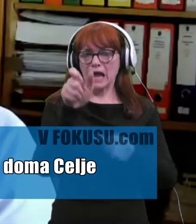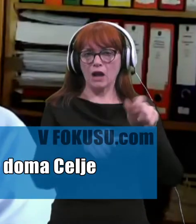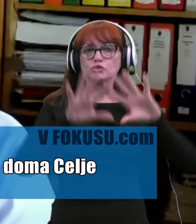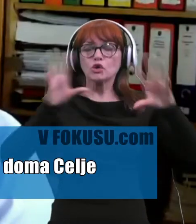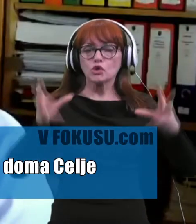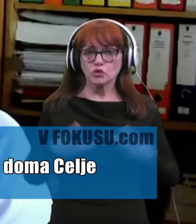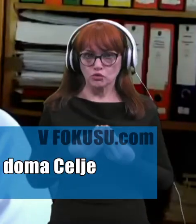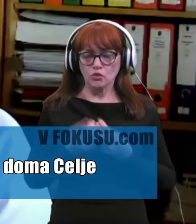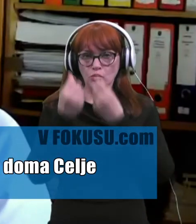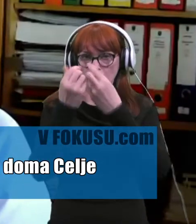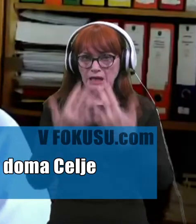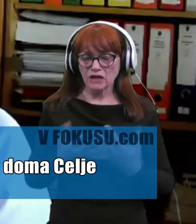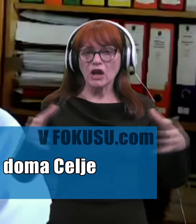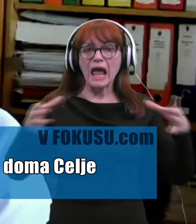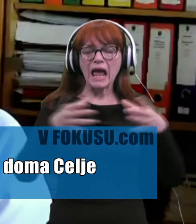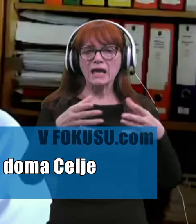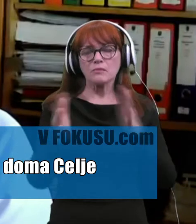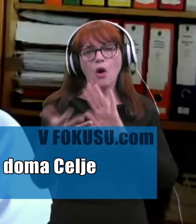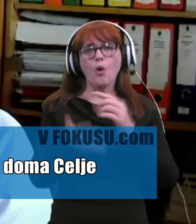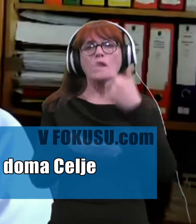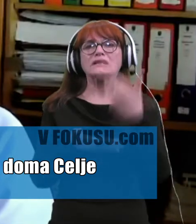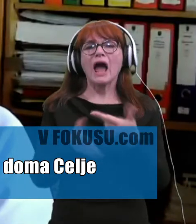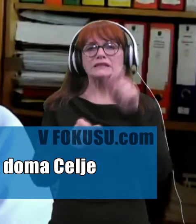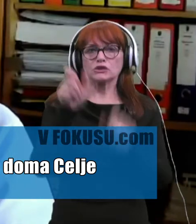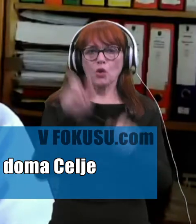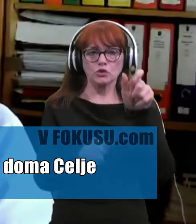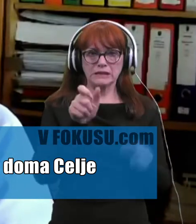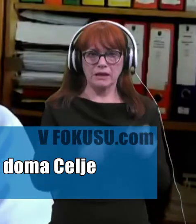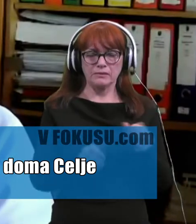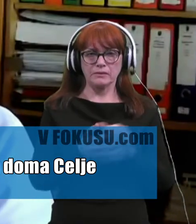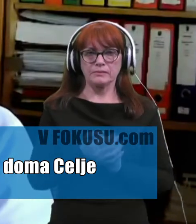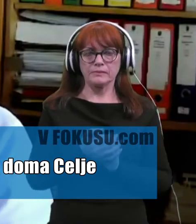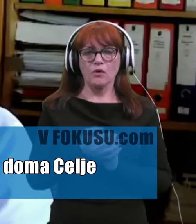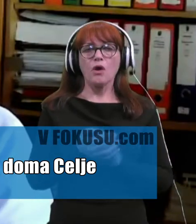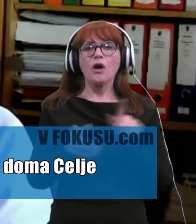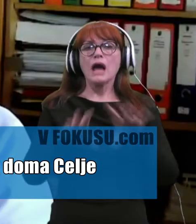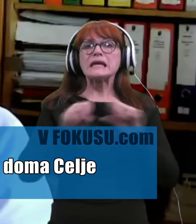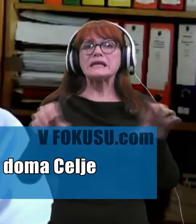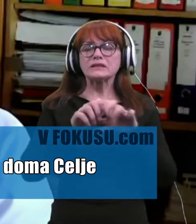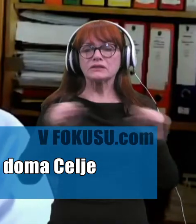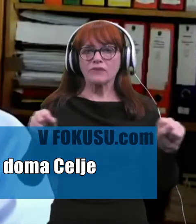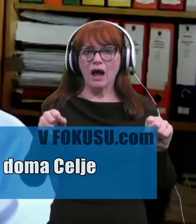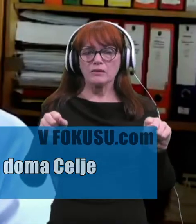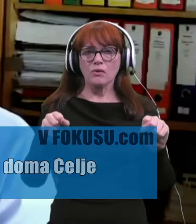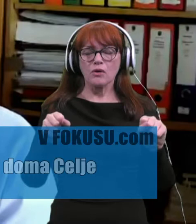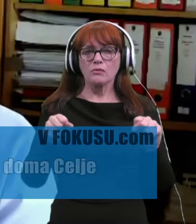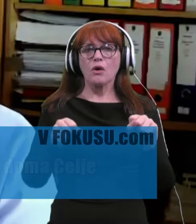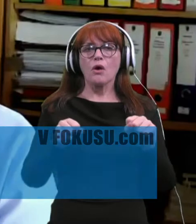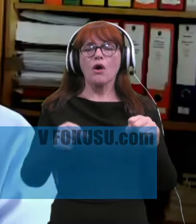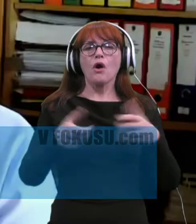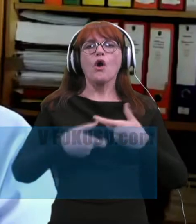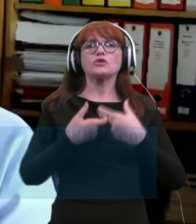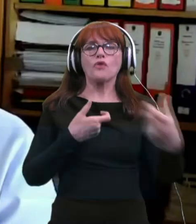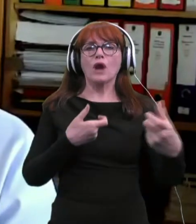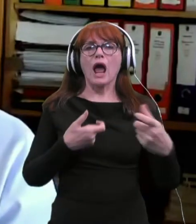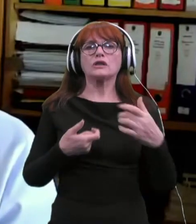Skupaj jih našteje v ekipi okoli 20 oseb. Cepenje izvajamo v Celjski borani Volovec skupaj s